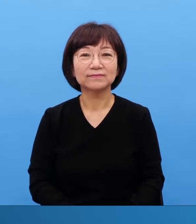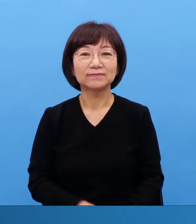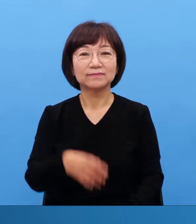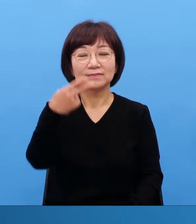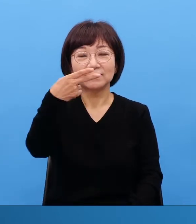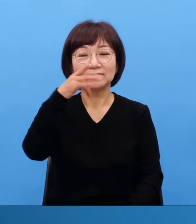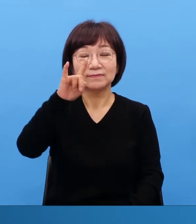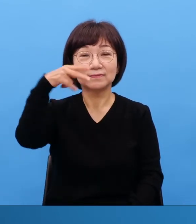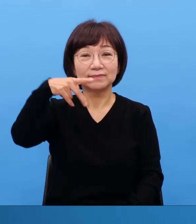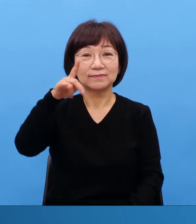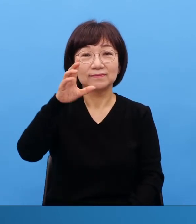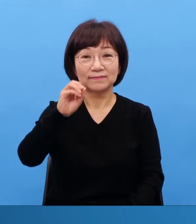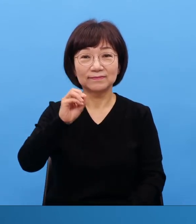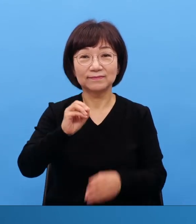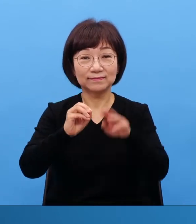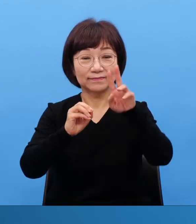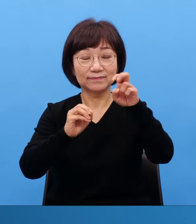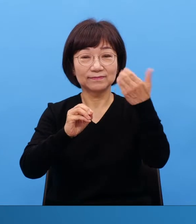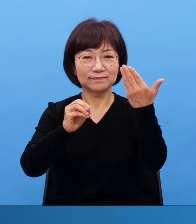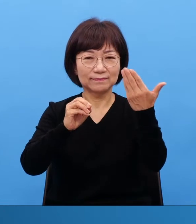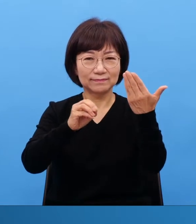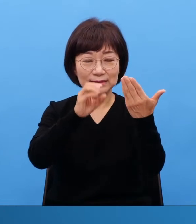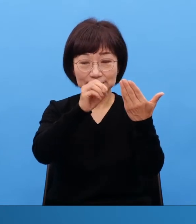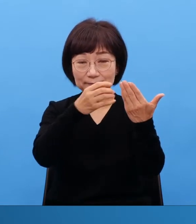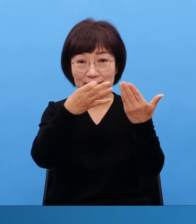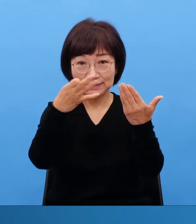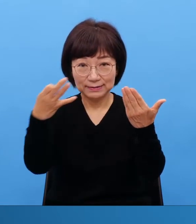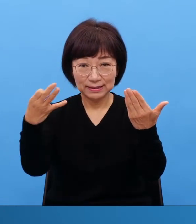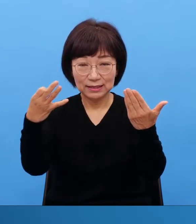역대상에 보면 완전히 지을 수 있도록 준비를 한 겁니다